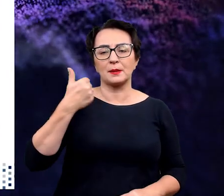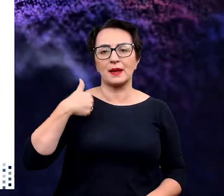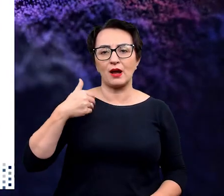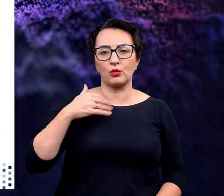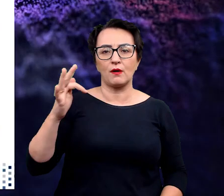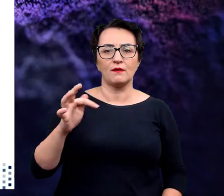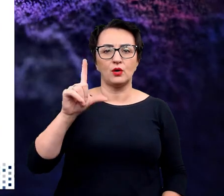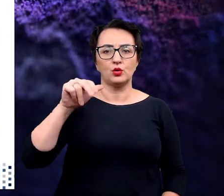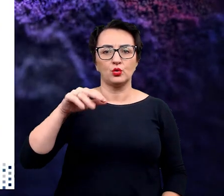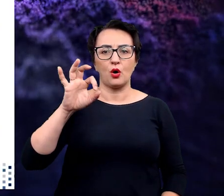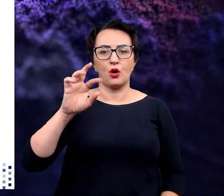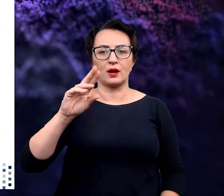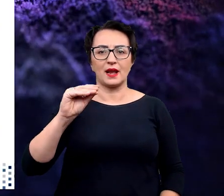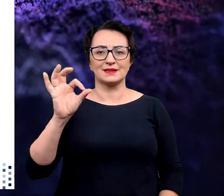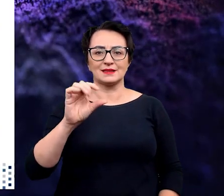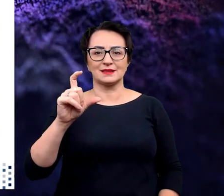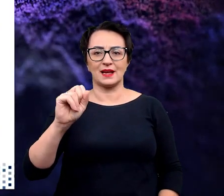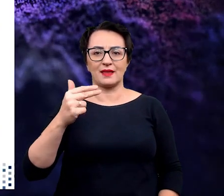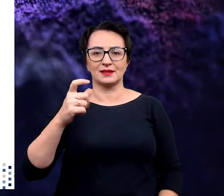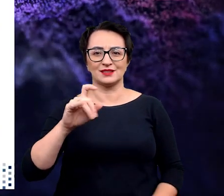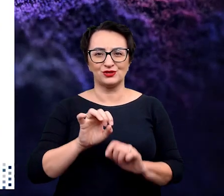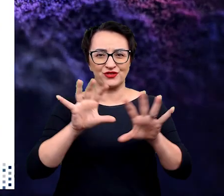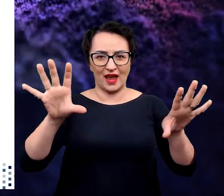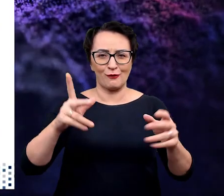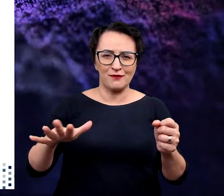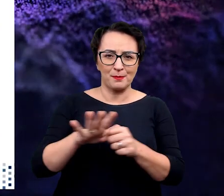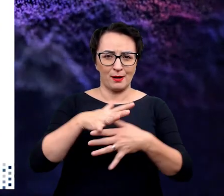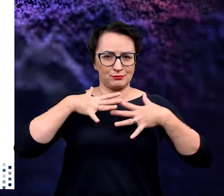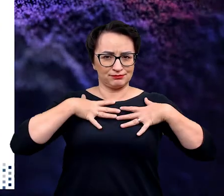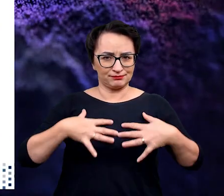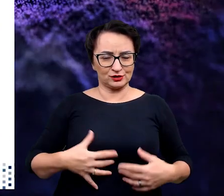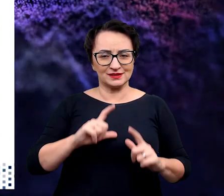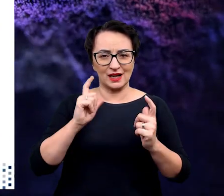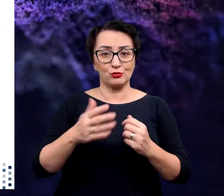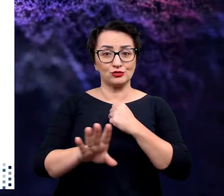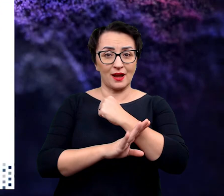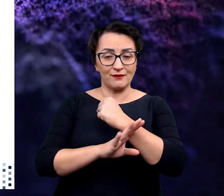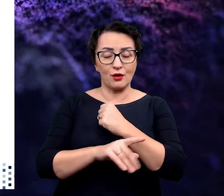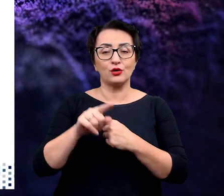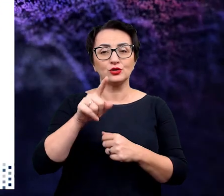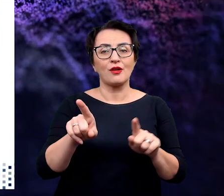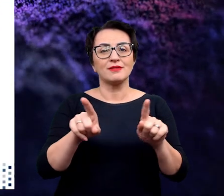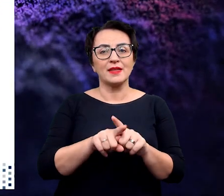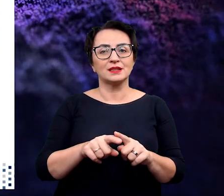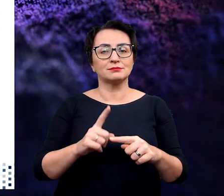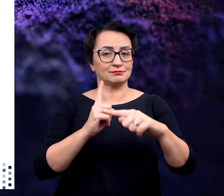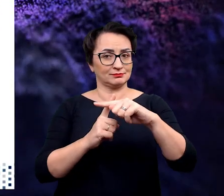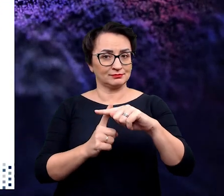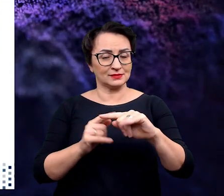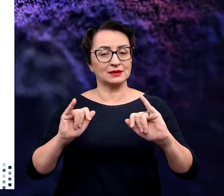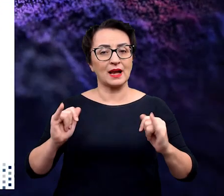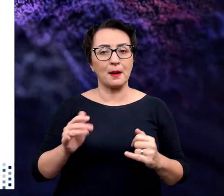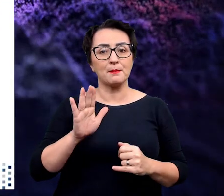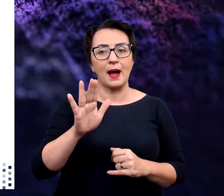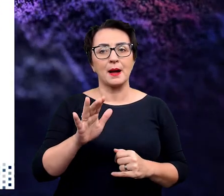zostało wprowadzone zielone białko fluorescencji, które bardzo ładnie wypełniło całe drzewko. I transfekcja ma też tą